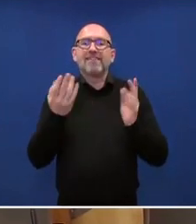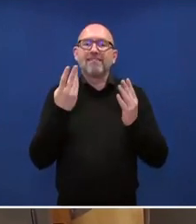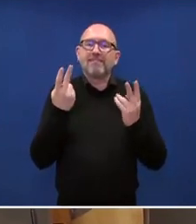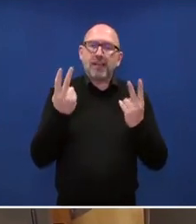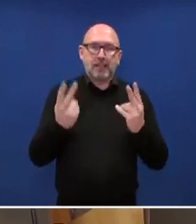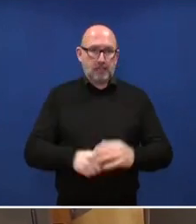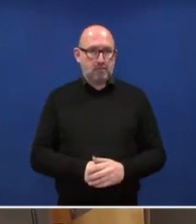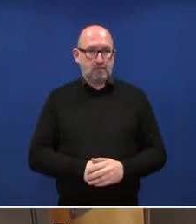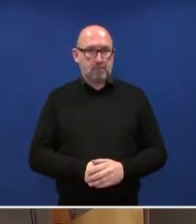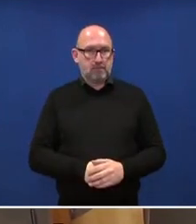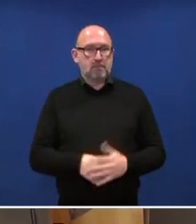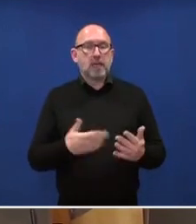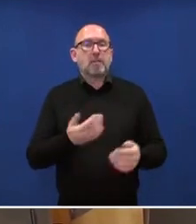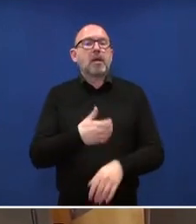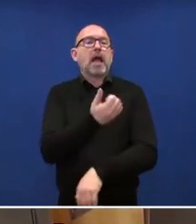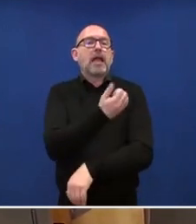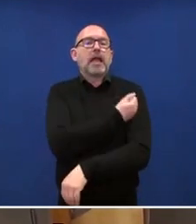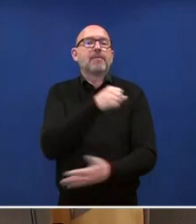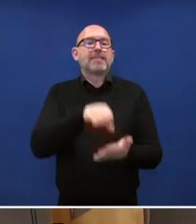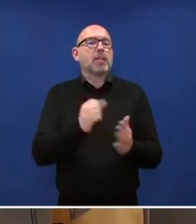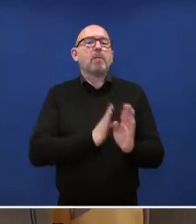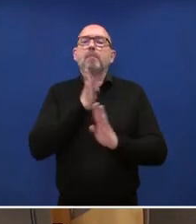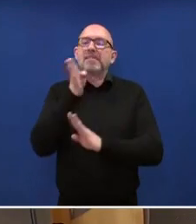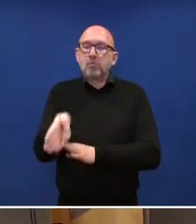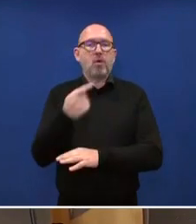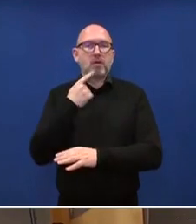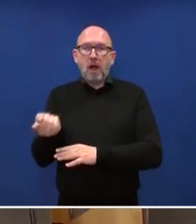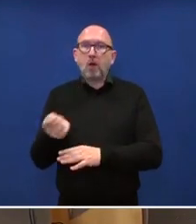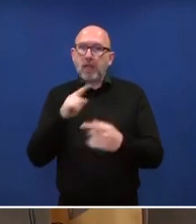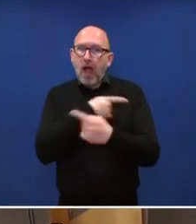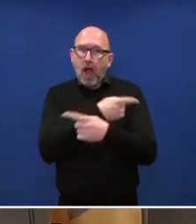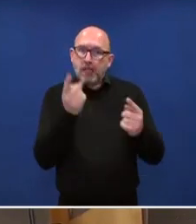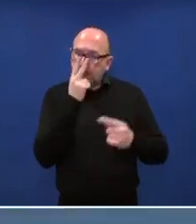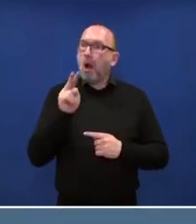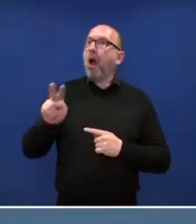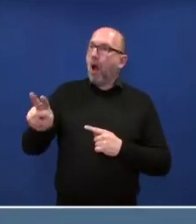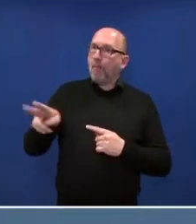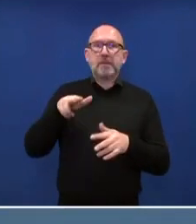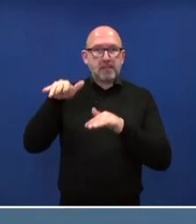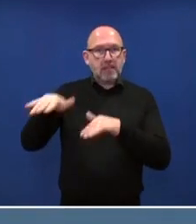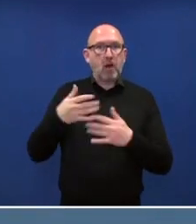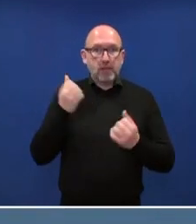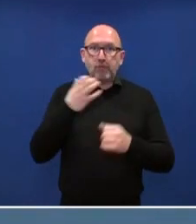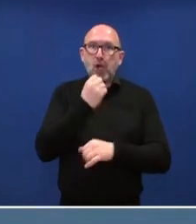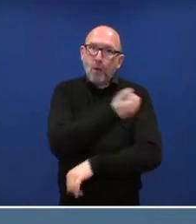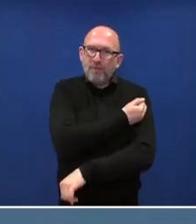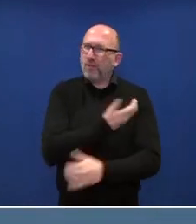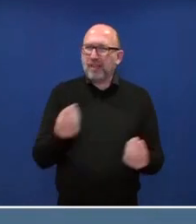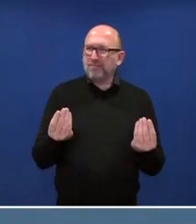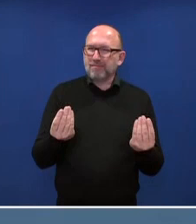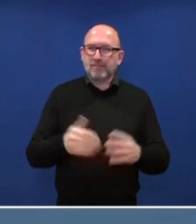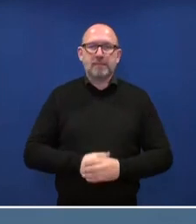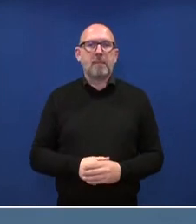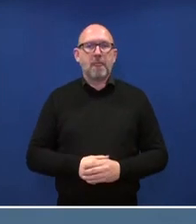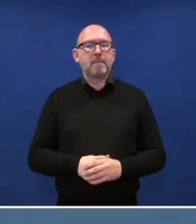Impfzentrum wird jetzt noch nicht in die Breite hineinwirken, dass die Leute dann bereit sind, sich zu impfen zu lassen. Danke. Nein, der Minister hat wiederholt gesagt, dass wir